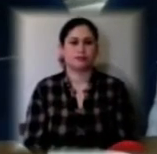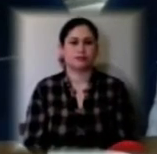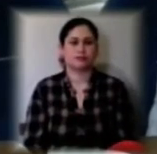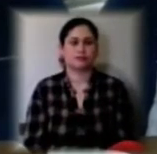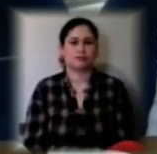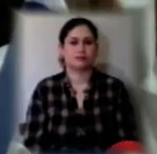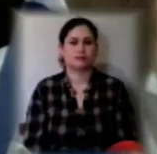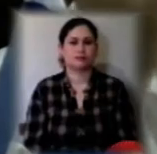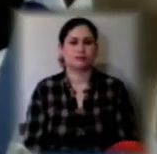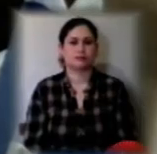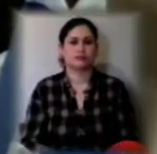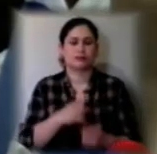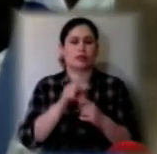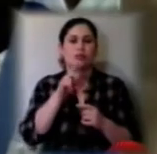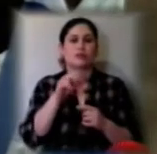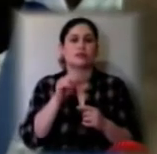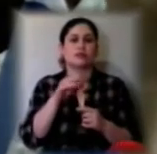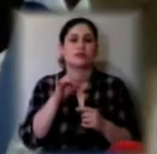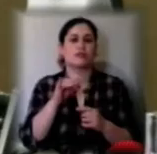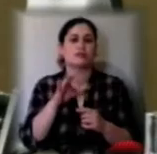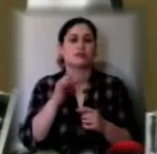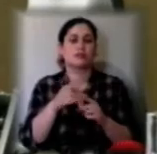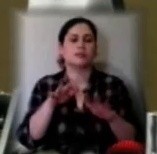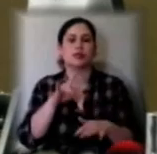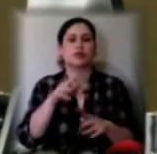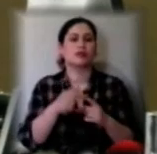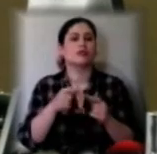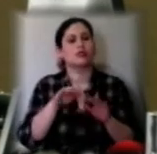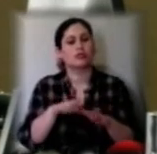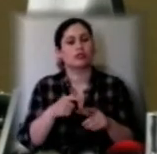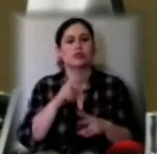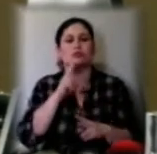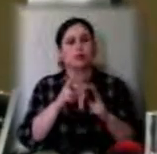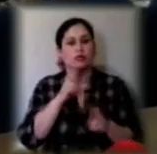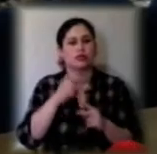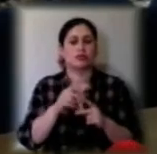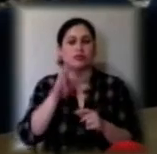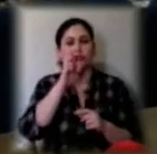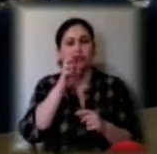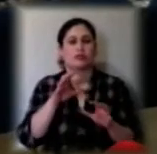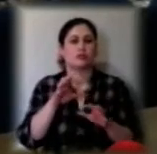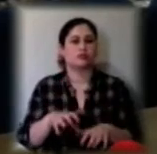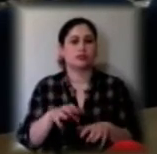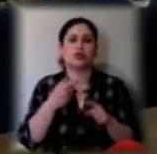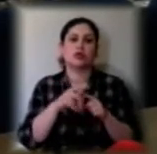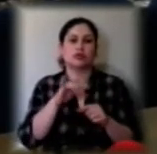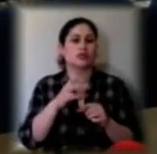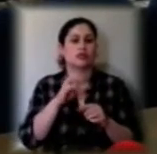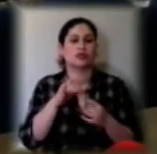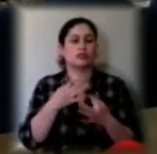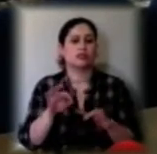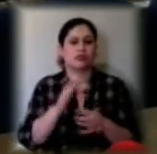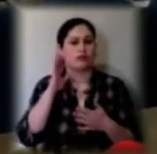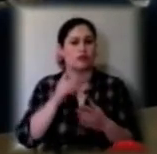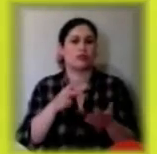На позачерговій сесії міськради не вирішили звертатись до керівництва держави чи ні щодо питання недопущення поновлення постачання води до